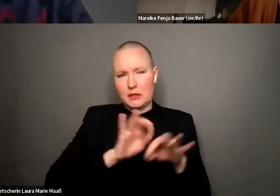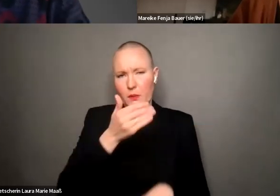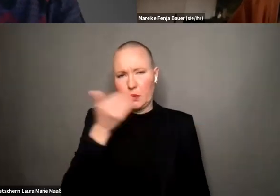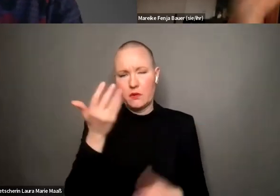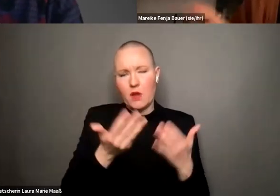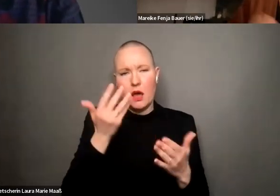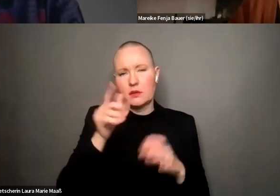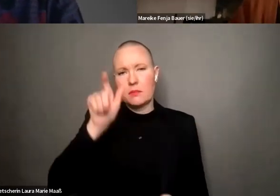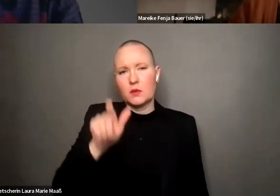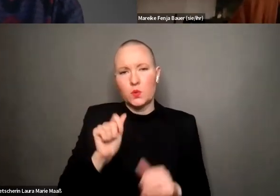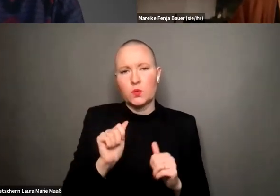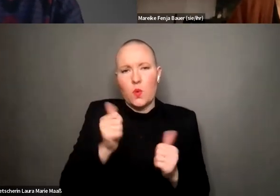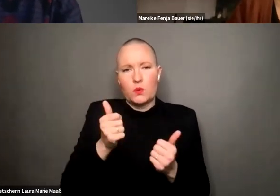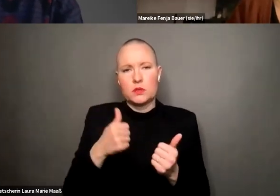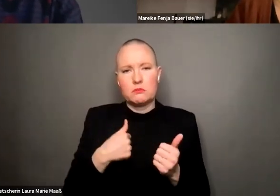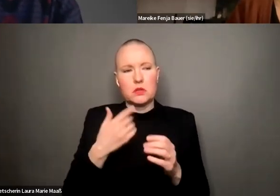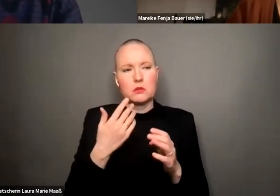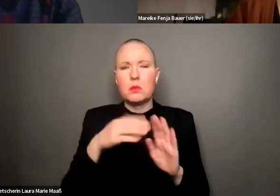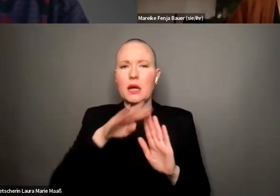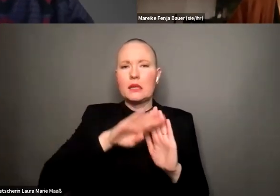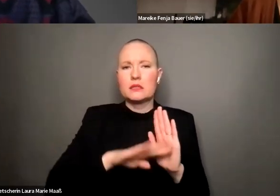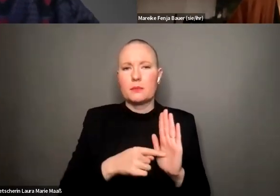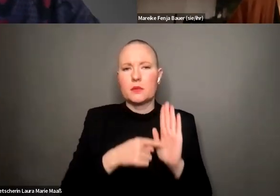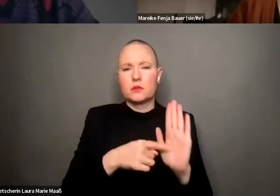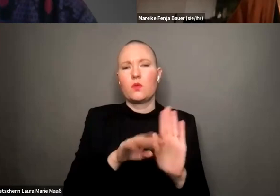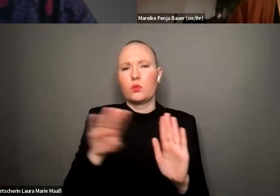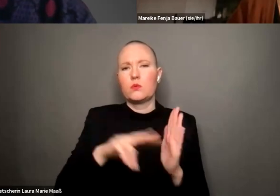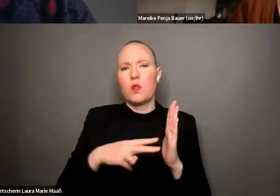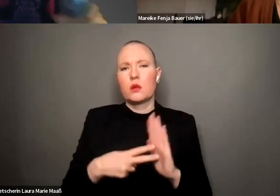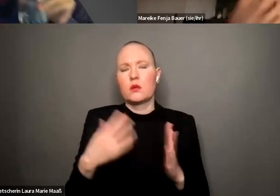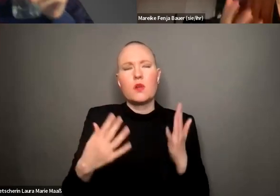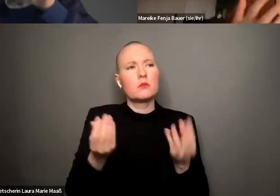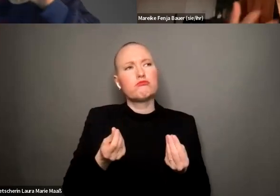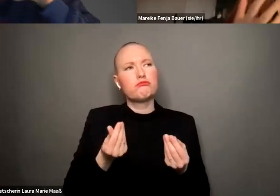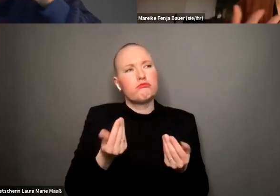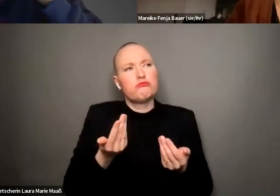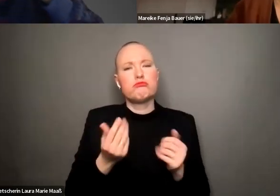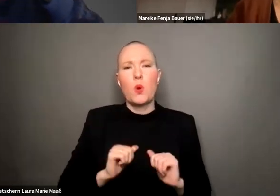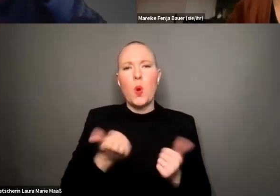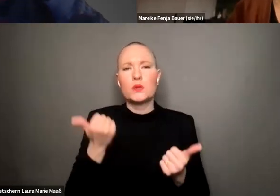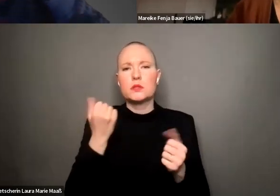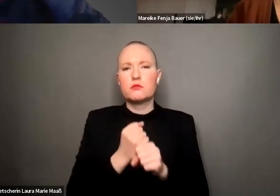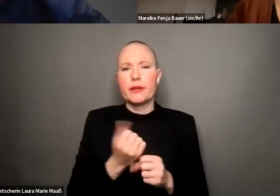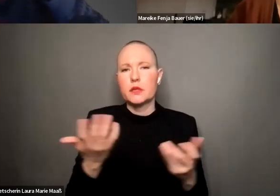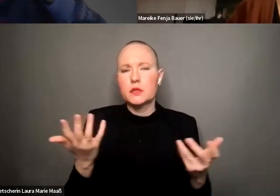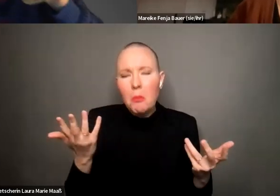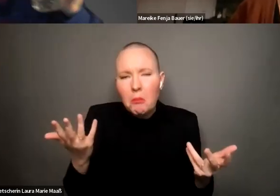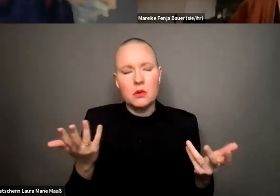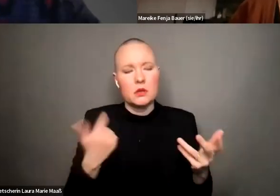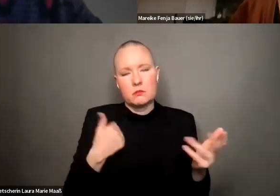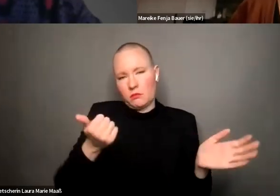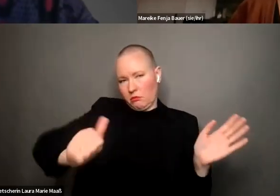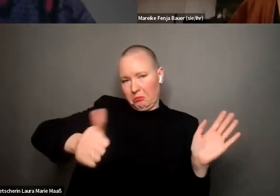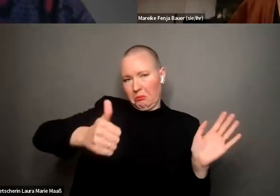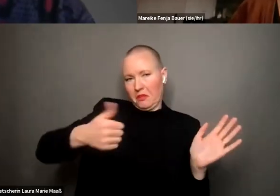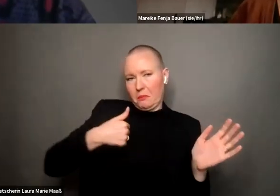auch einfach mal lust einfach nur ein rezept zu teilen und keine politische haltung damit zu machen also das kann ich ja auch nur vermuten dass es eine strategie